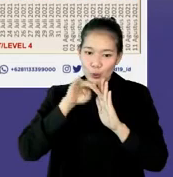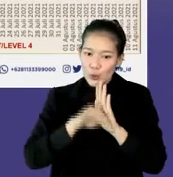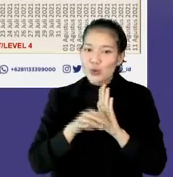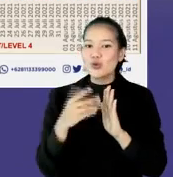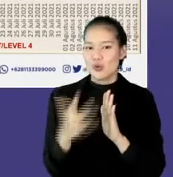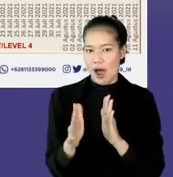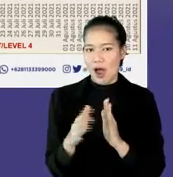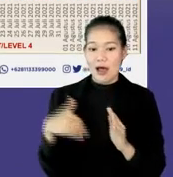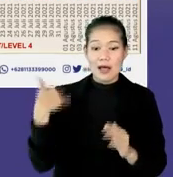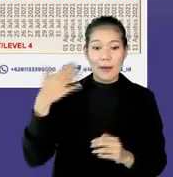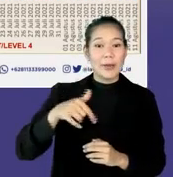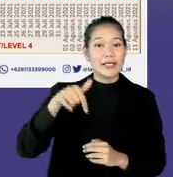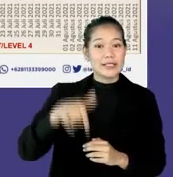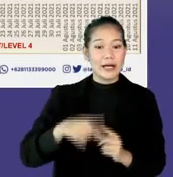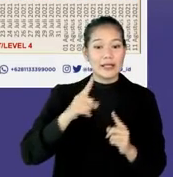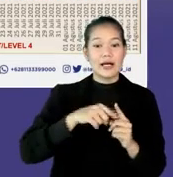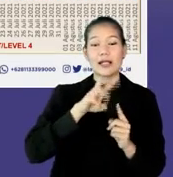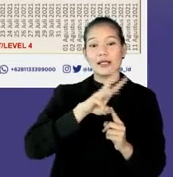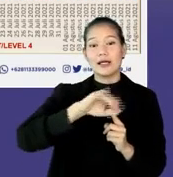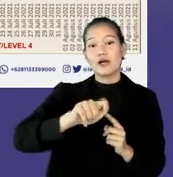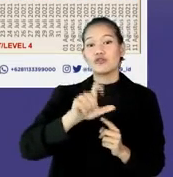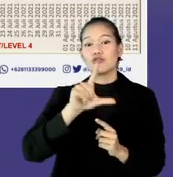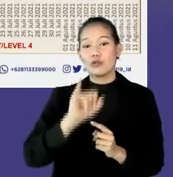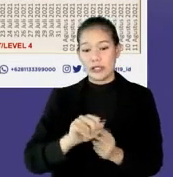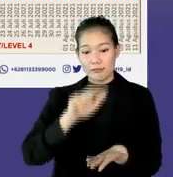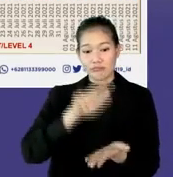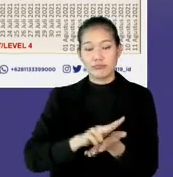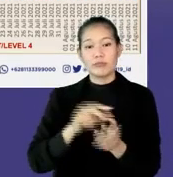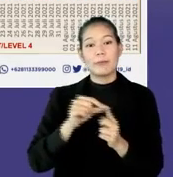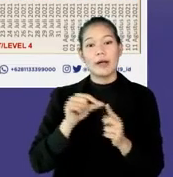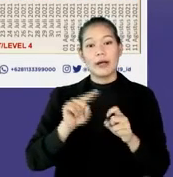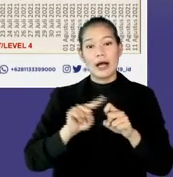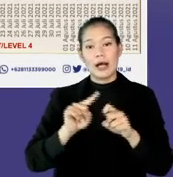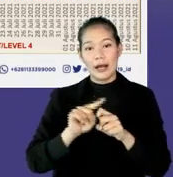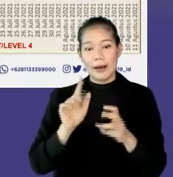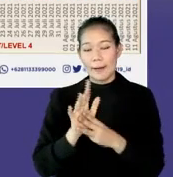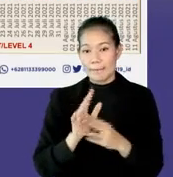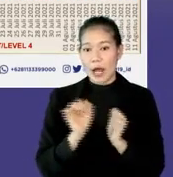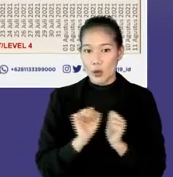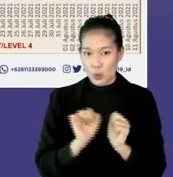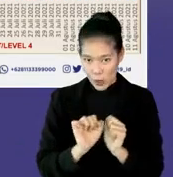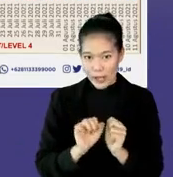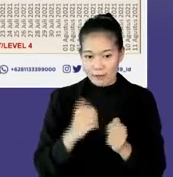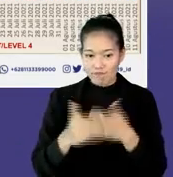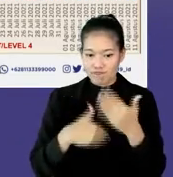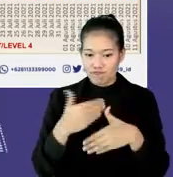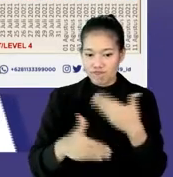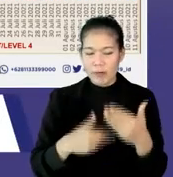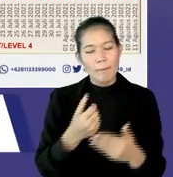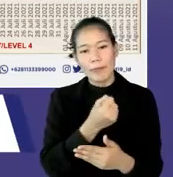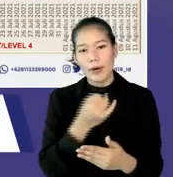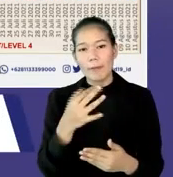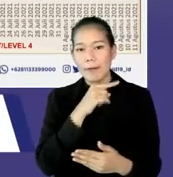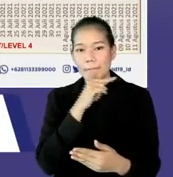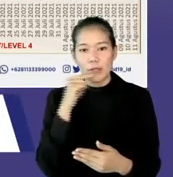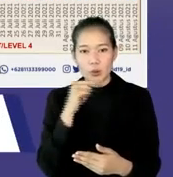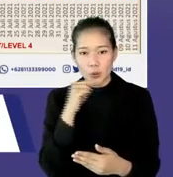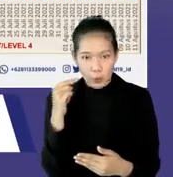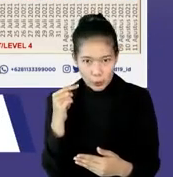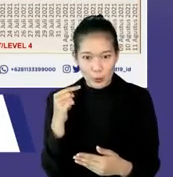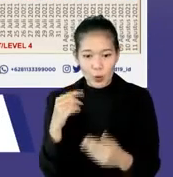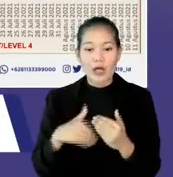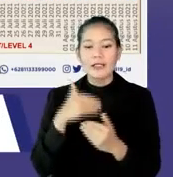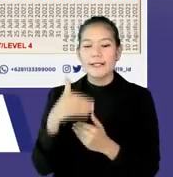kurang lebih sekarang sudah pada tanggal 3 Juli diterapkan PPKM darurat. Kemudian berjalan selama beberapa pekan. Kita sebut lagi